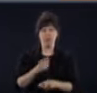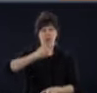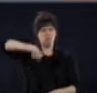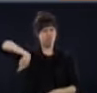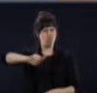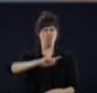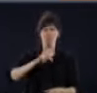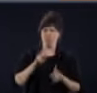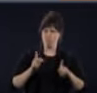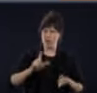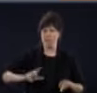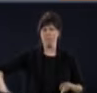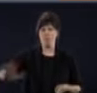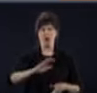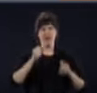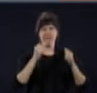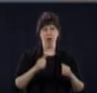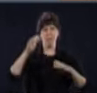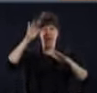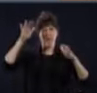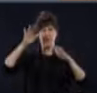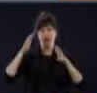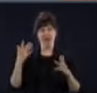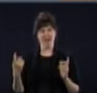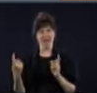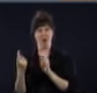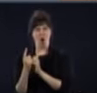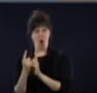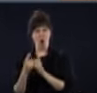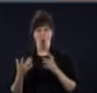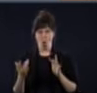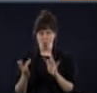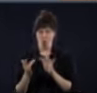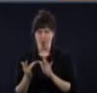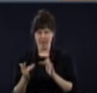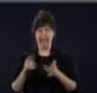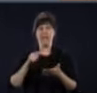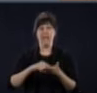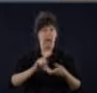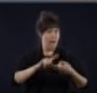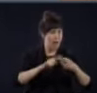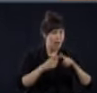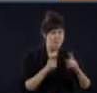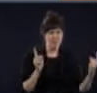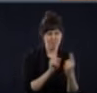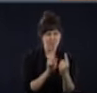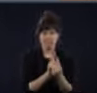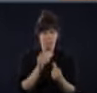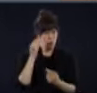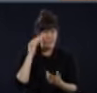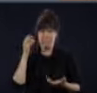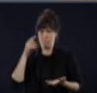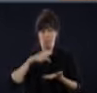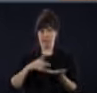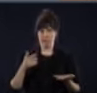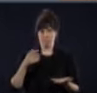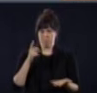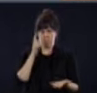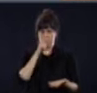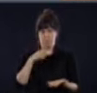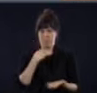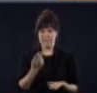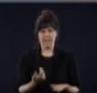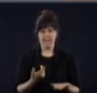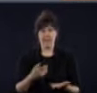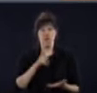parents, nos grands-parents et tout ça. Et il y aura de la segmentation.'est sûr que les groupes plus vulnérables, nommément nos aînés, vont probablement devoir faire l'objet de mesures de